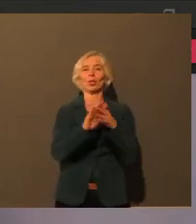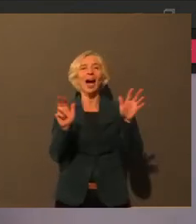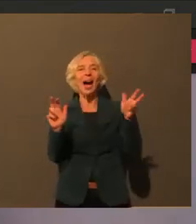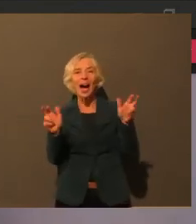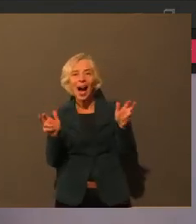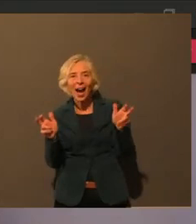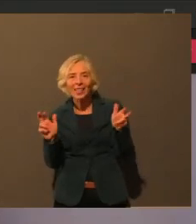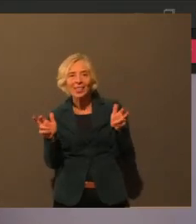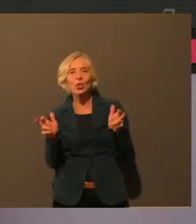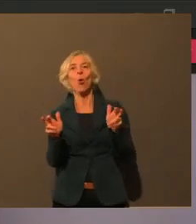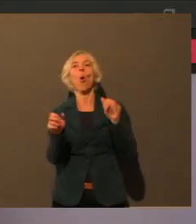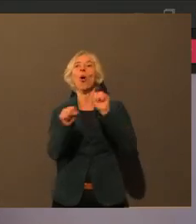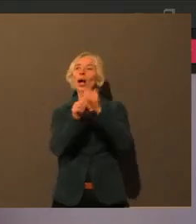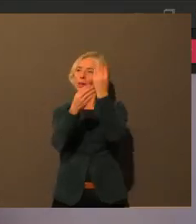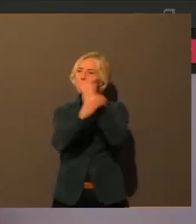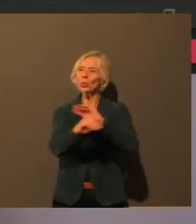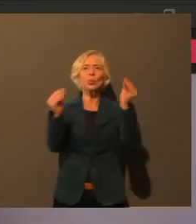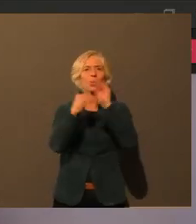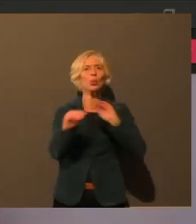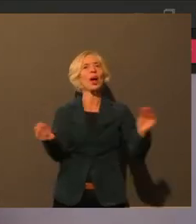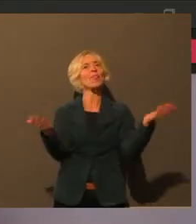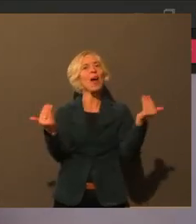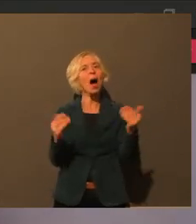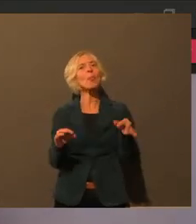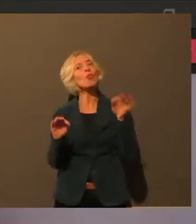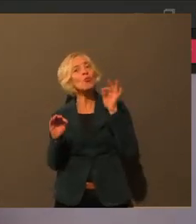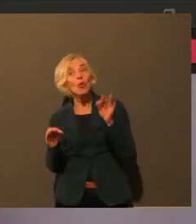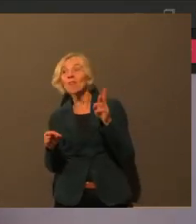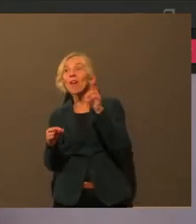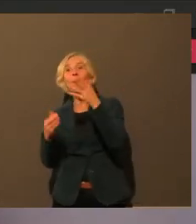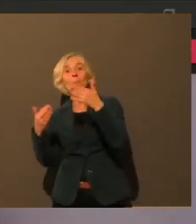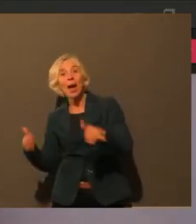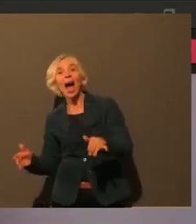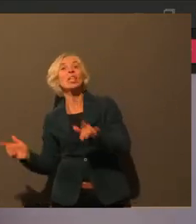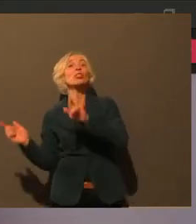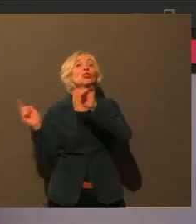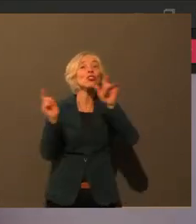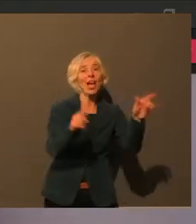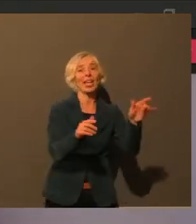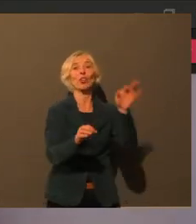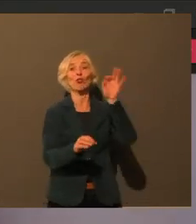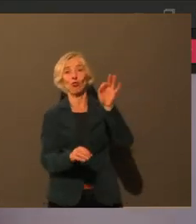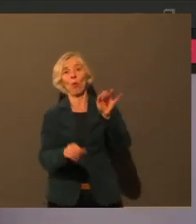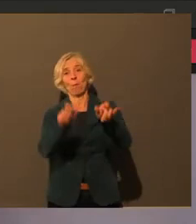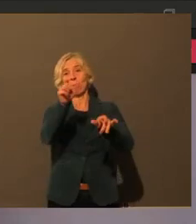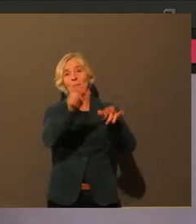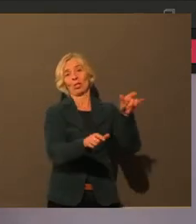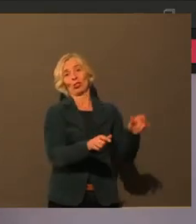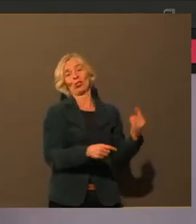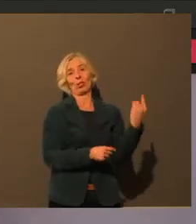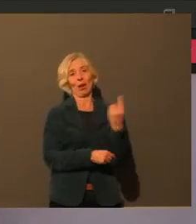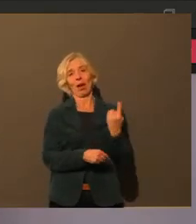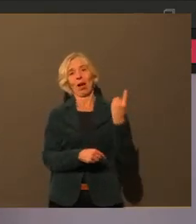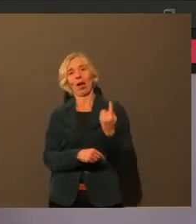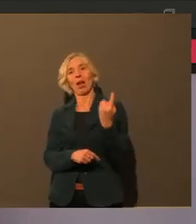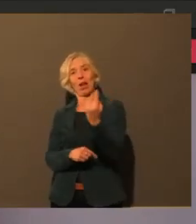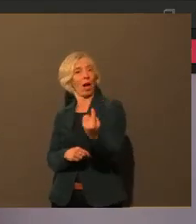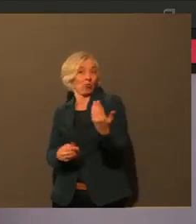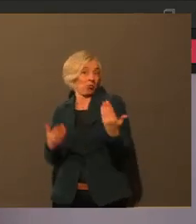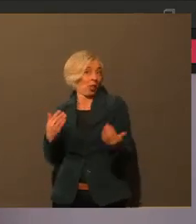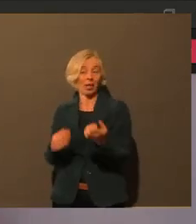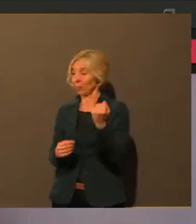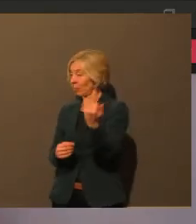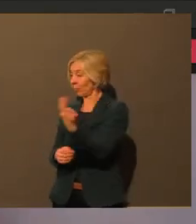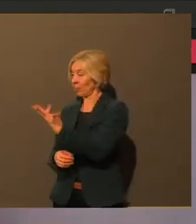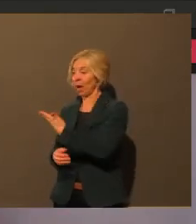gemeinschaftlich so ein bisschen füreinander und gerade auch für die, die jetzt an Weihnachten alleine sein müssen, ein bisschen was tut